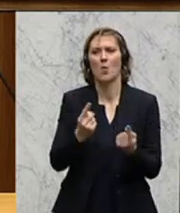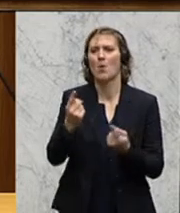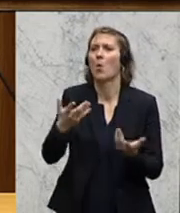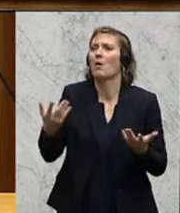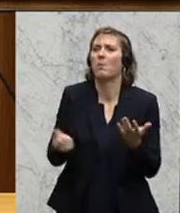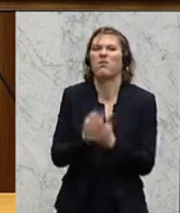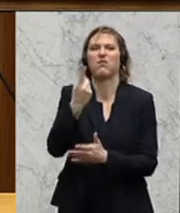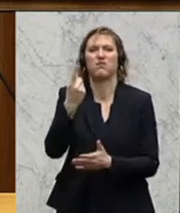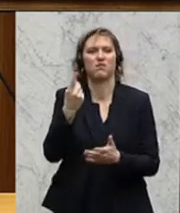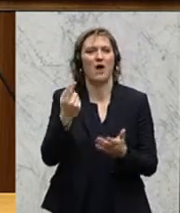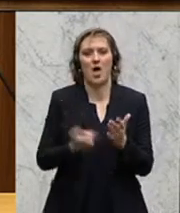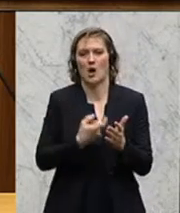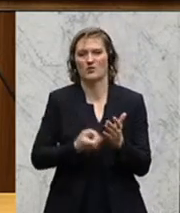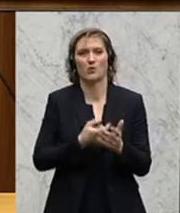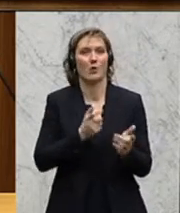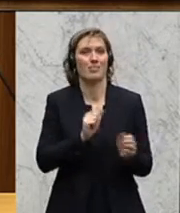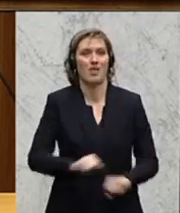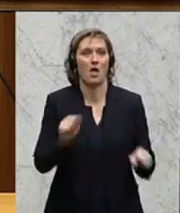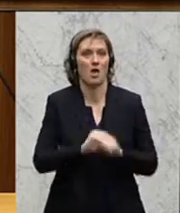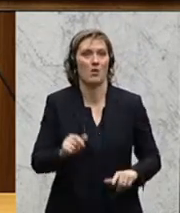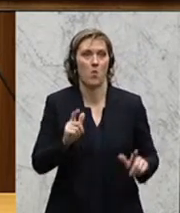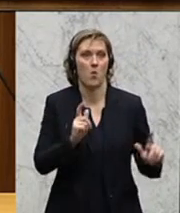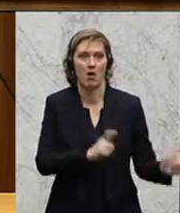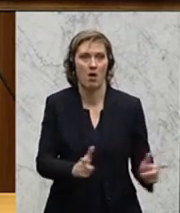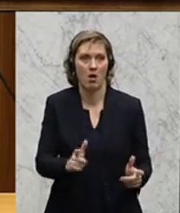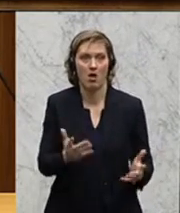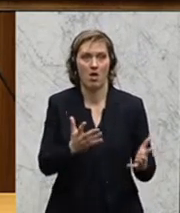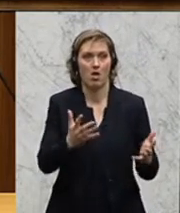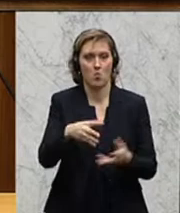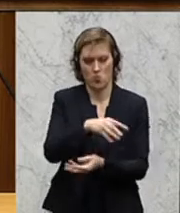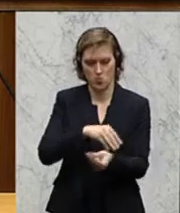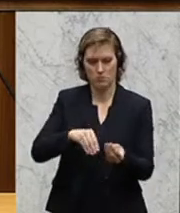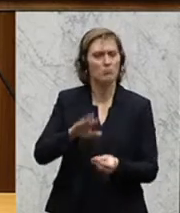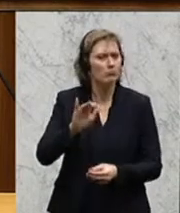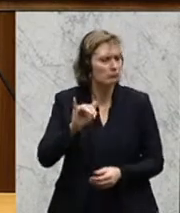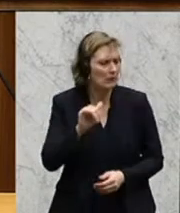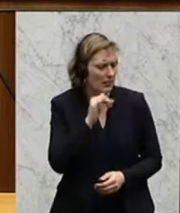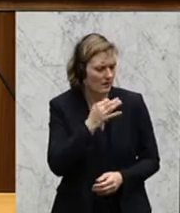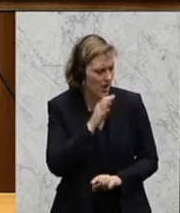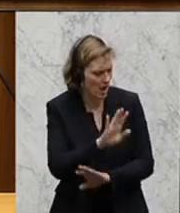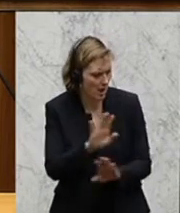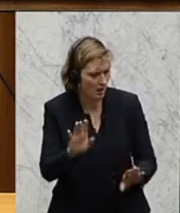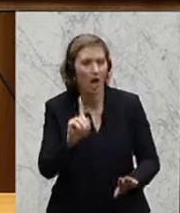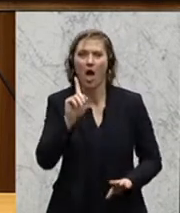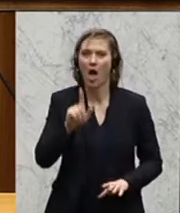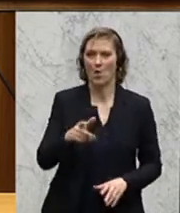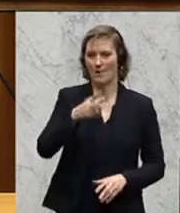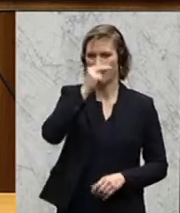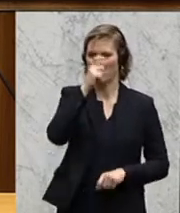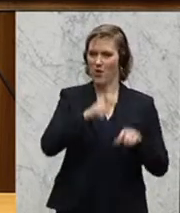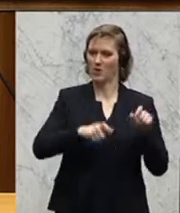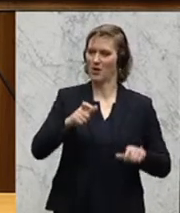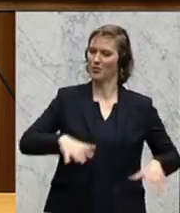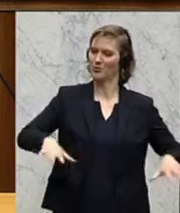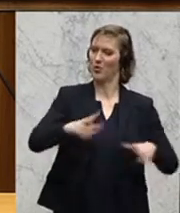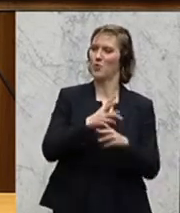insbesondere der Terrorismusgefahr, begegnen zu können. Keine Frage. Aber es wäre auch der österreichischen Bevölkerung als